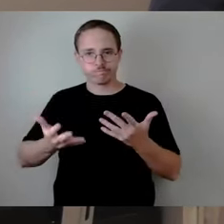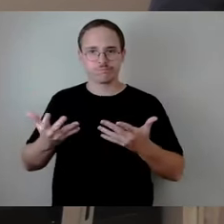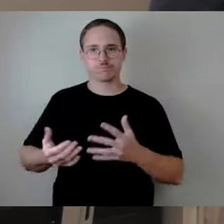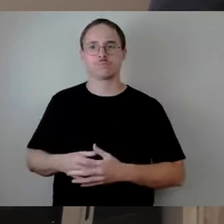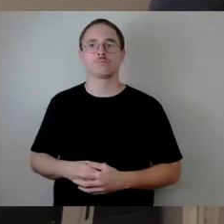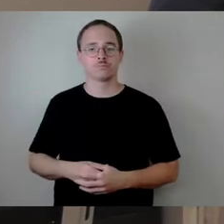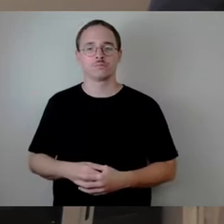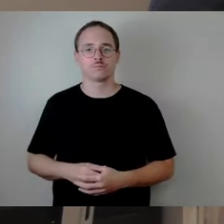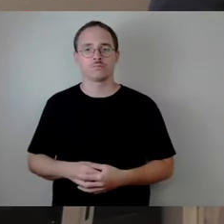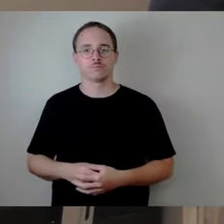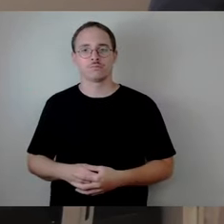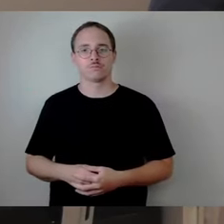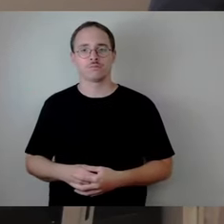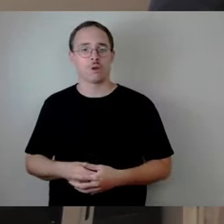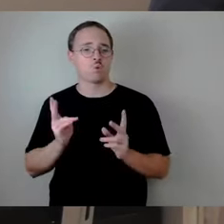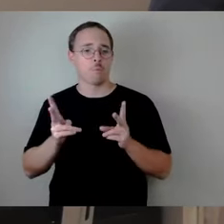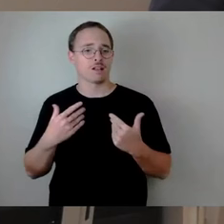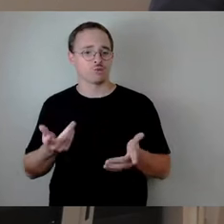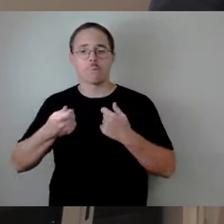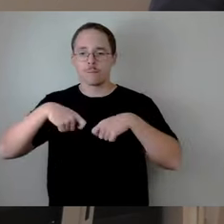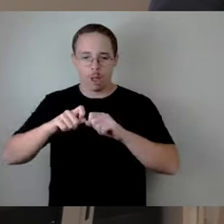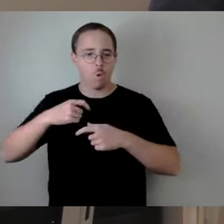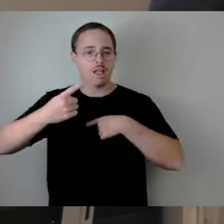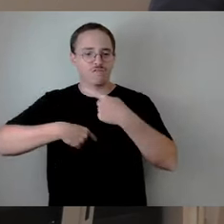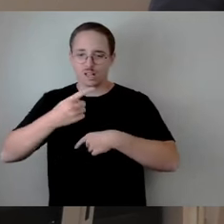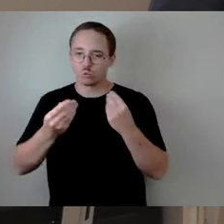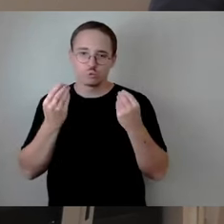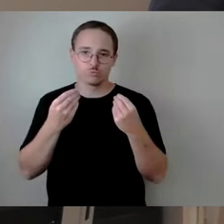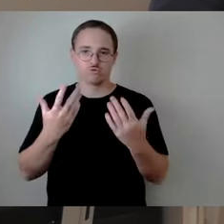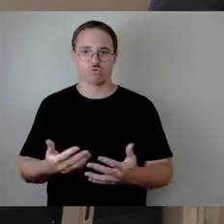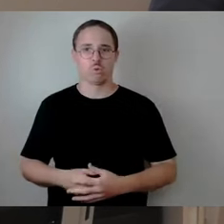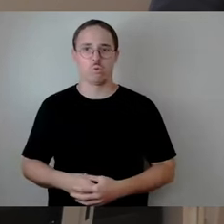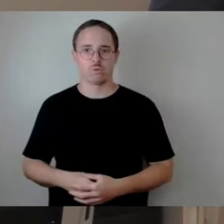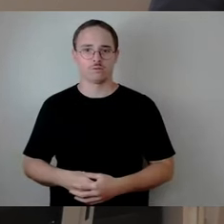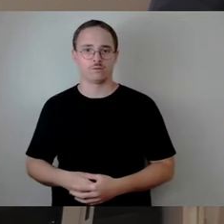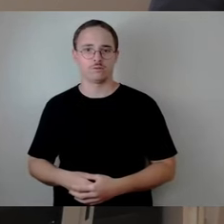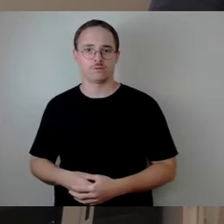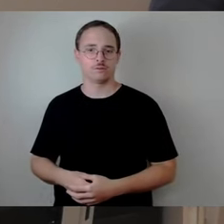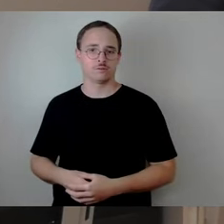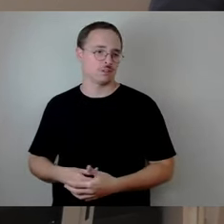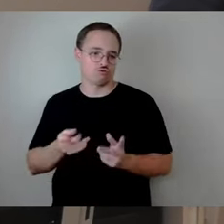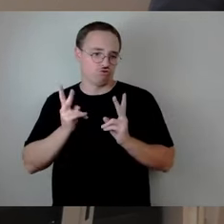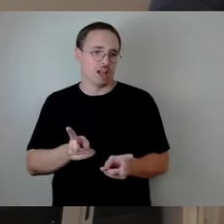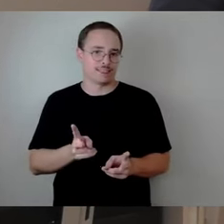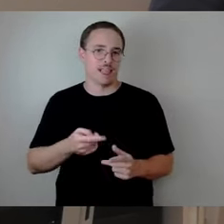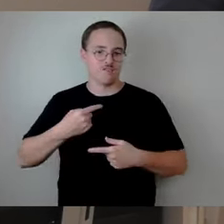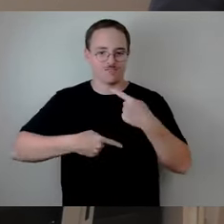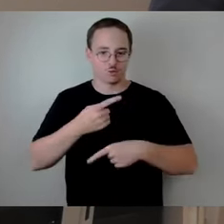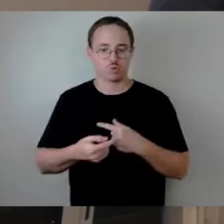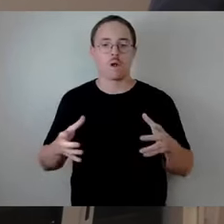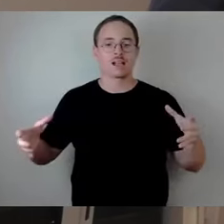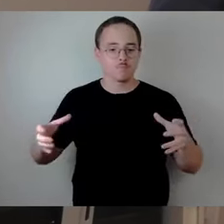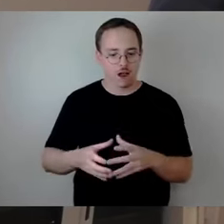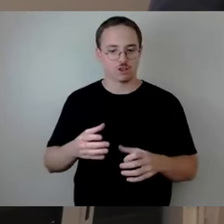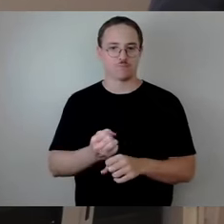Bebauung, in Entwicklung, das ist ja gerade die Stadtentwicklung, dass man die gemeinschaftlich macht.